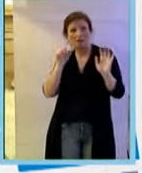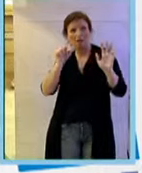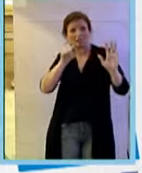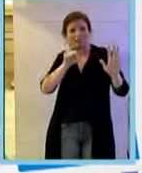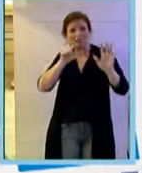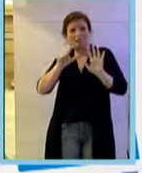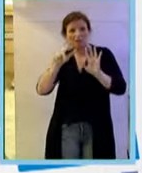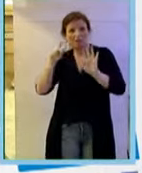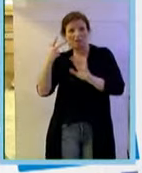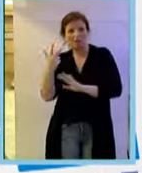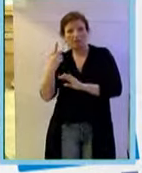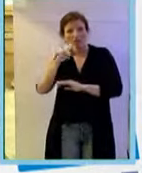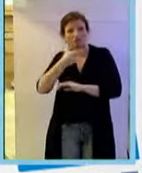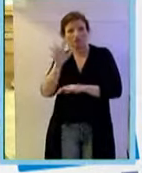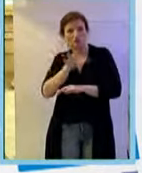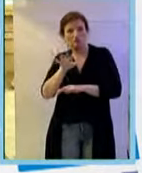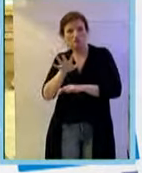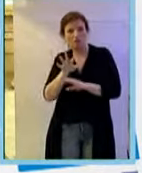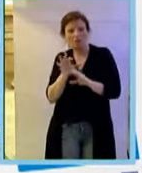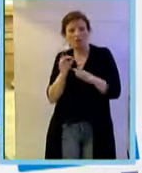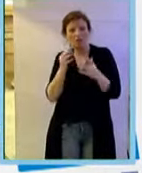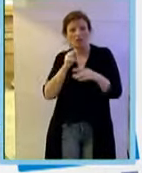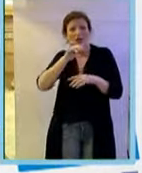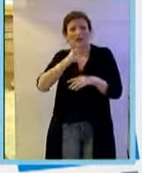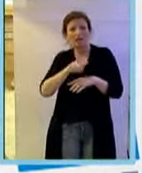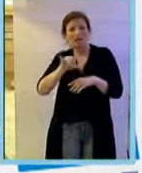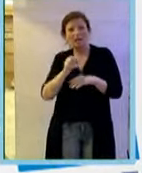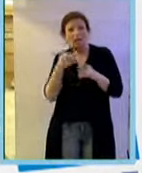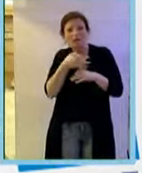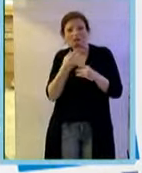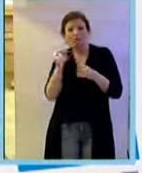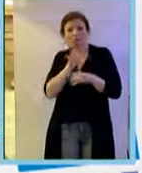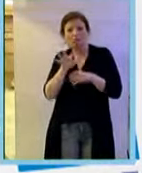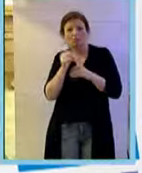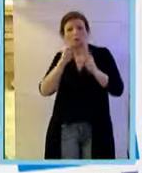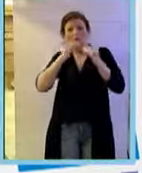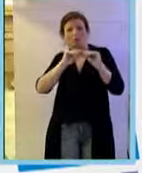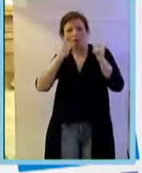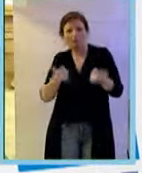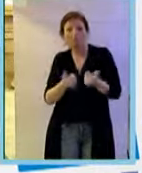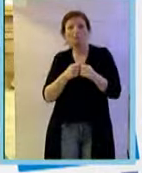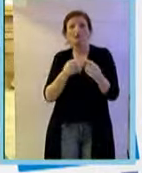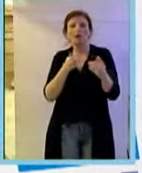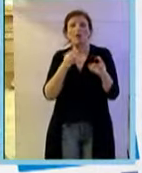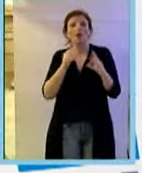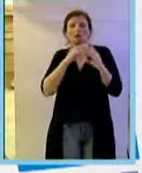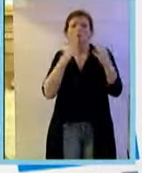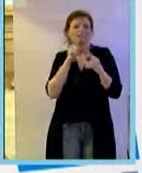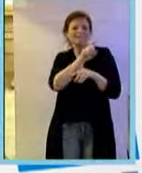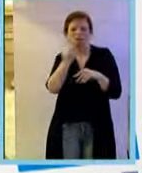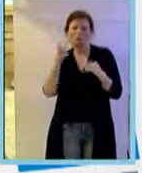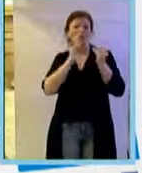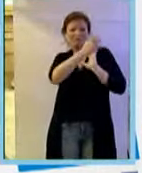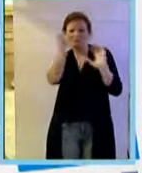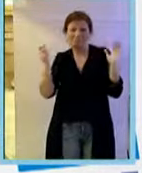il G55, un gliobastolio multiforme, l'SK, l'MS1, l'Iomaiosarcoma. In tutti questi